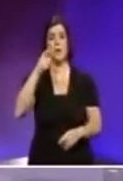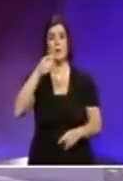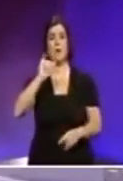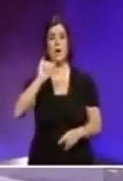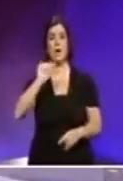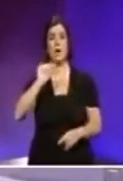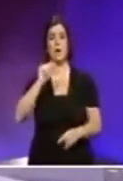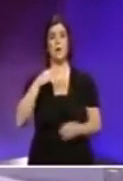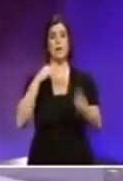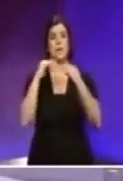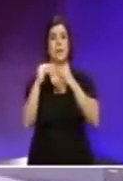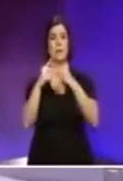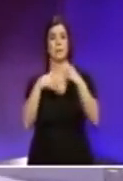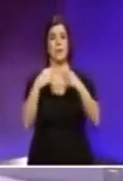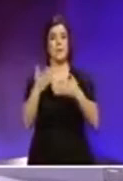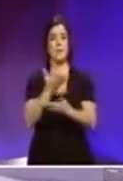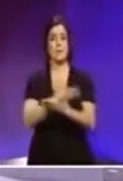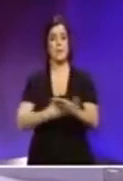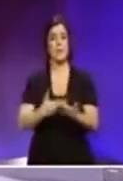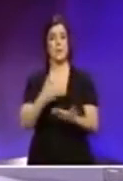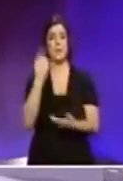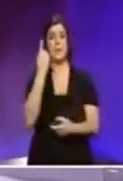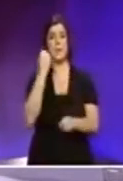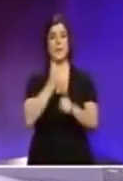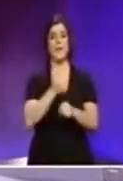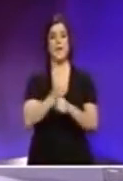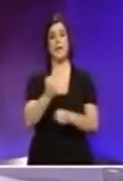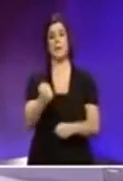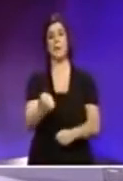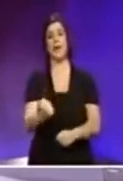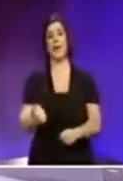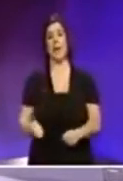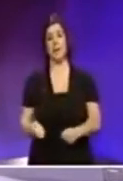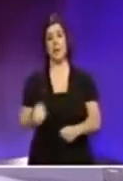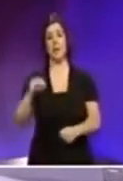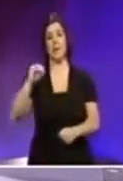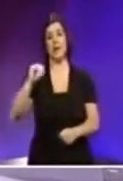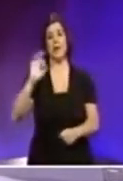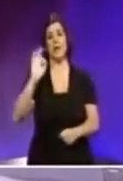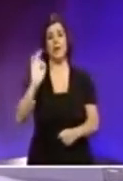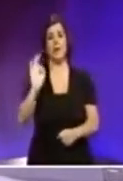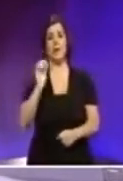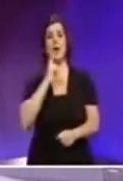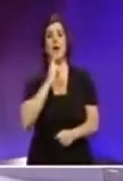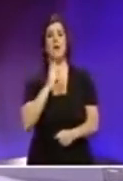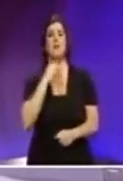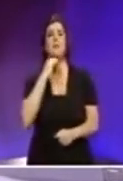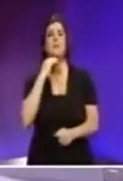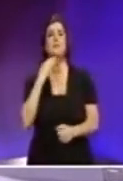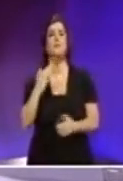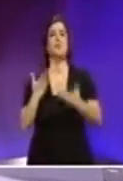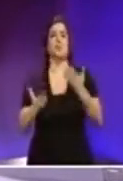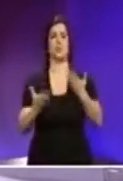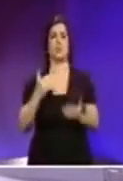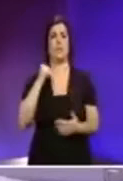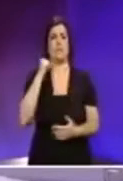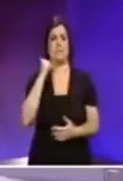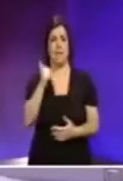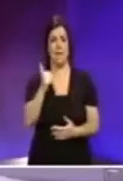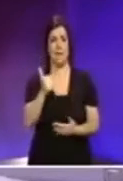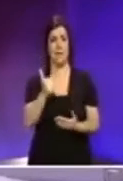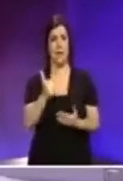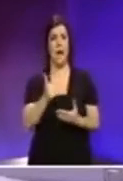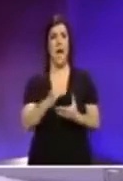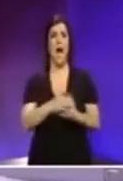-situazzjoni ta' l-armata u marlin farruġa għalet isma muxġġust li biċi s-solvi